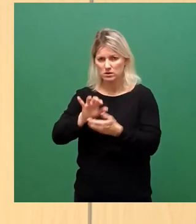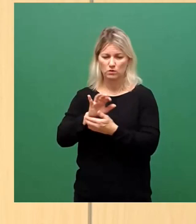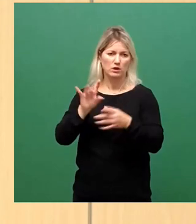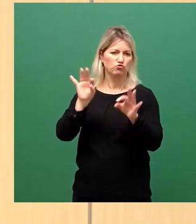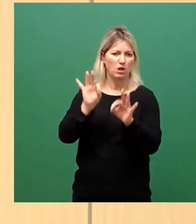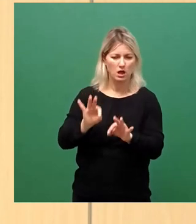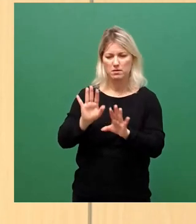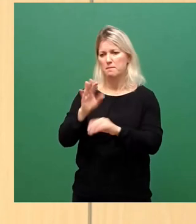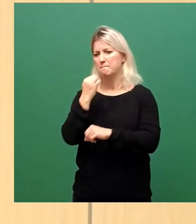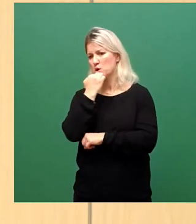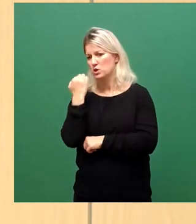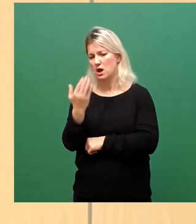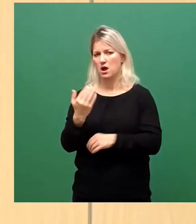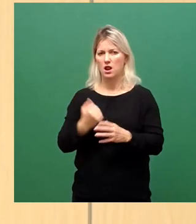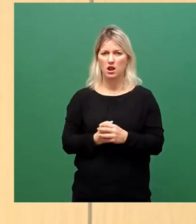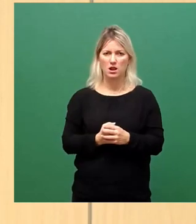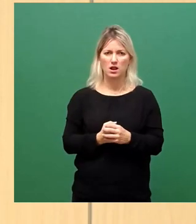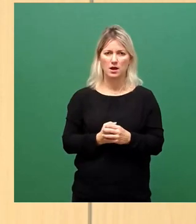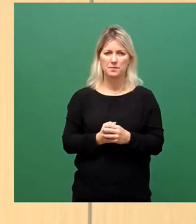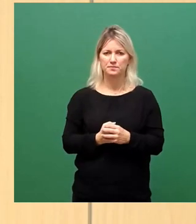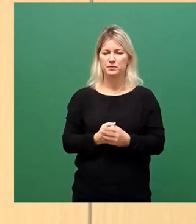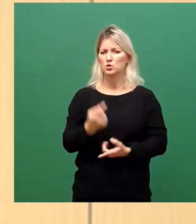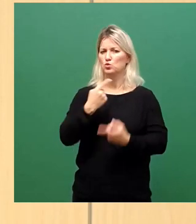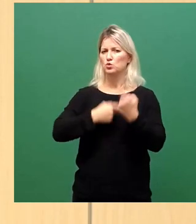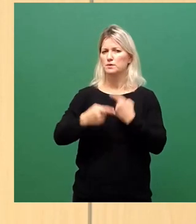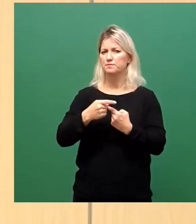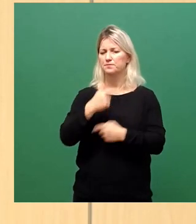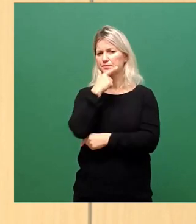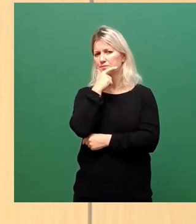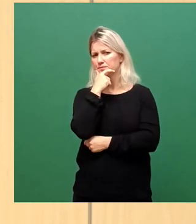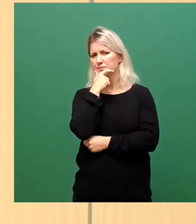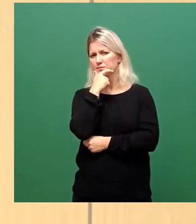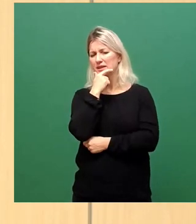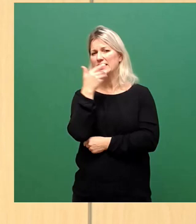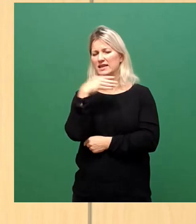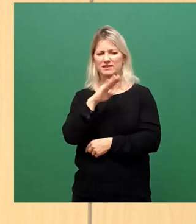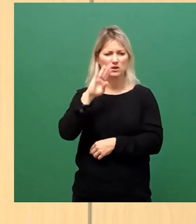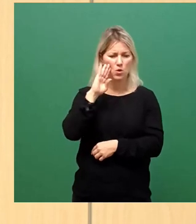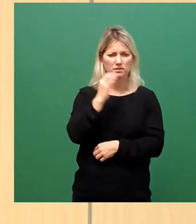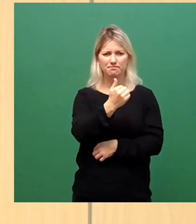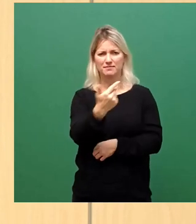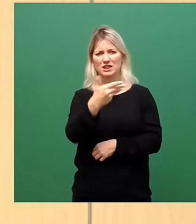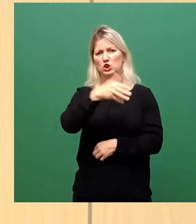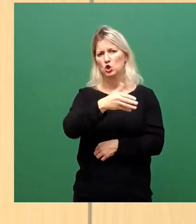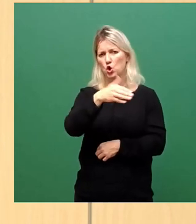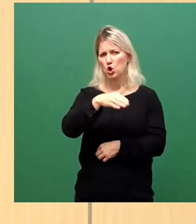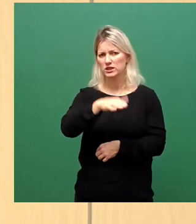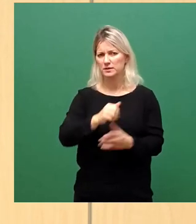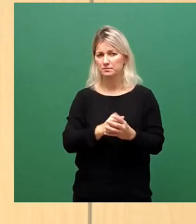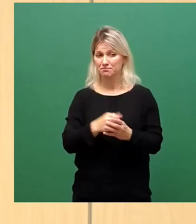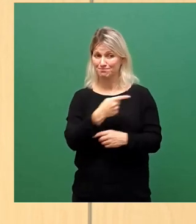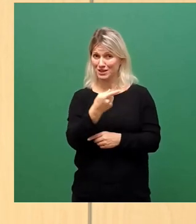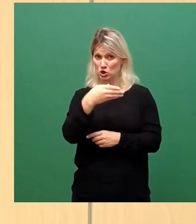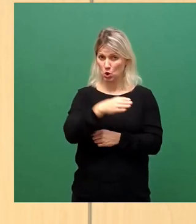ist. Aber betrachten wir doch mal einiges. Wir haben heute schon gehört von den Toten. Wurden diese Toten obduziert?